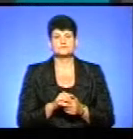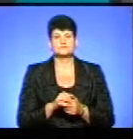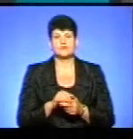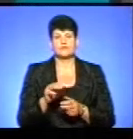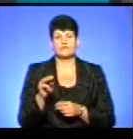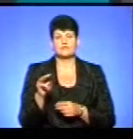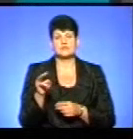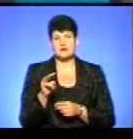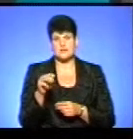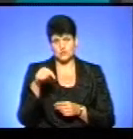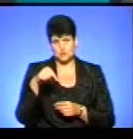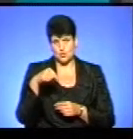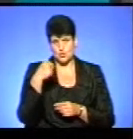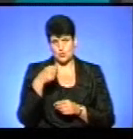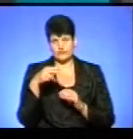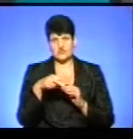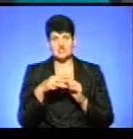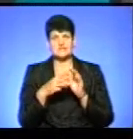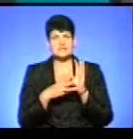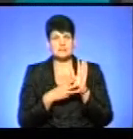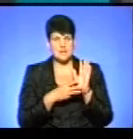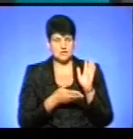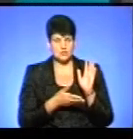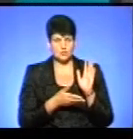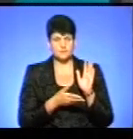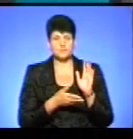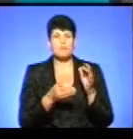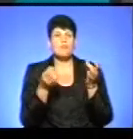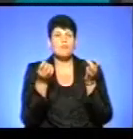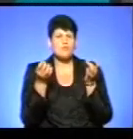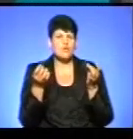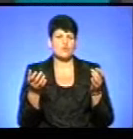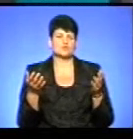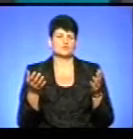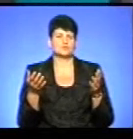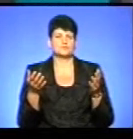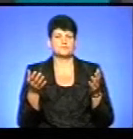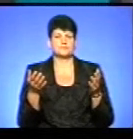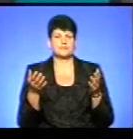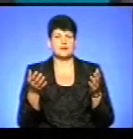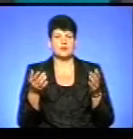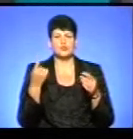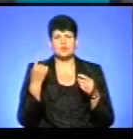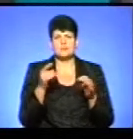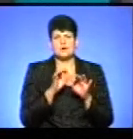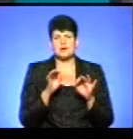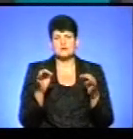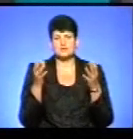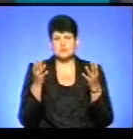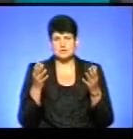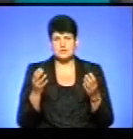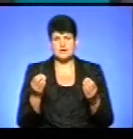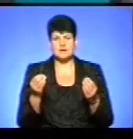травні вже цього року 2018-го просто, скажімо так, одного прикрасування вийшла з